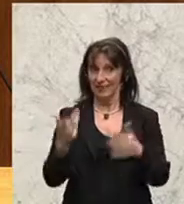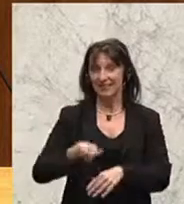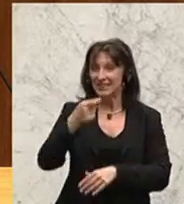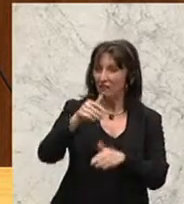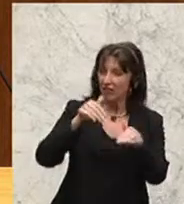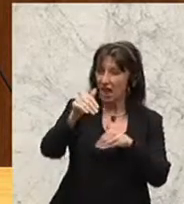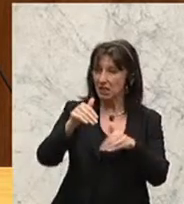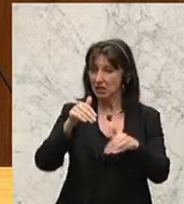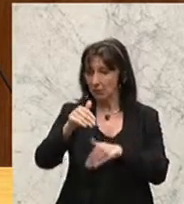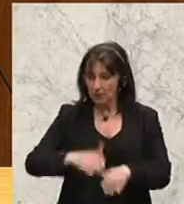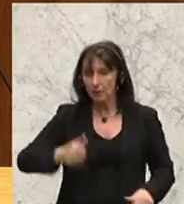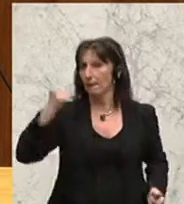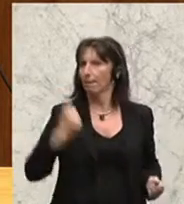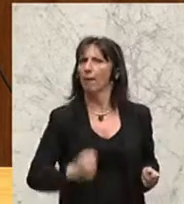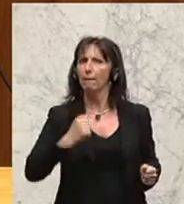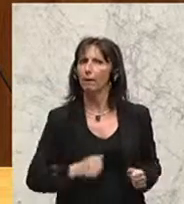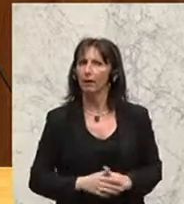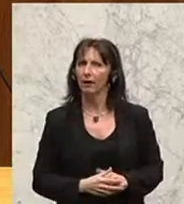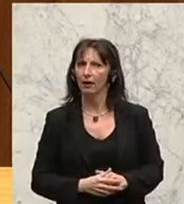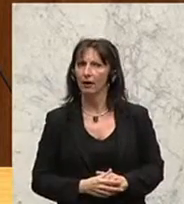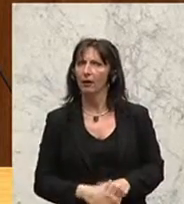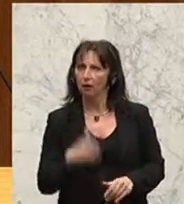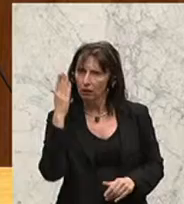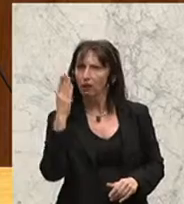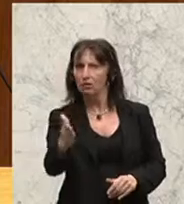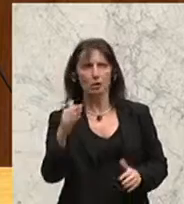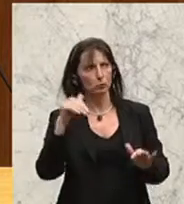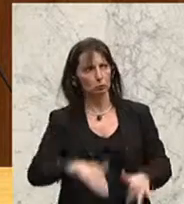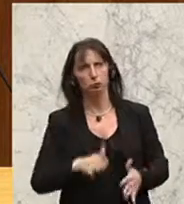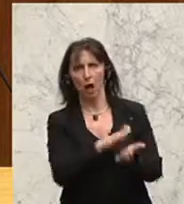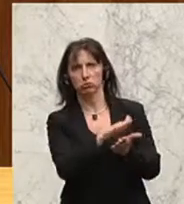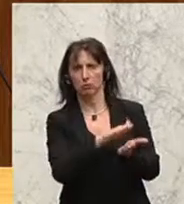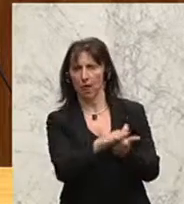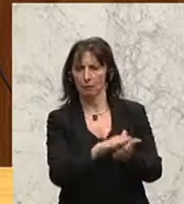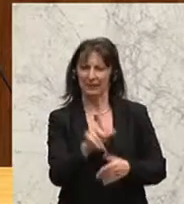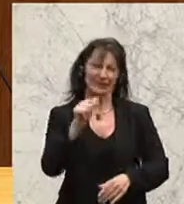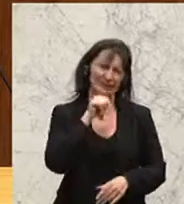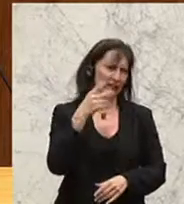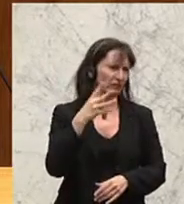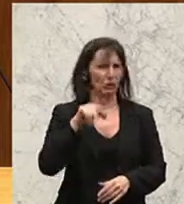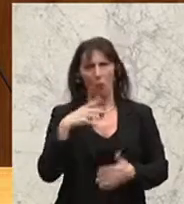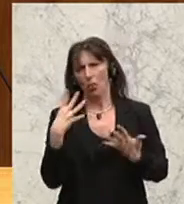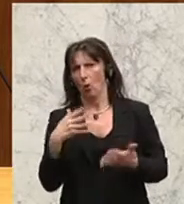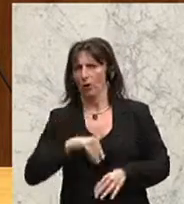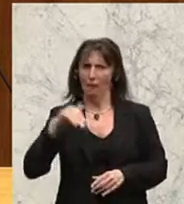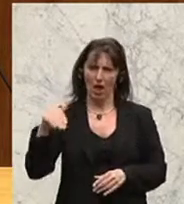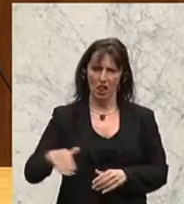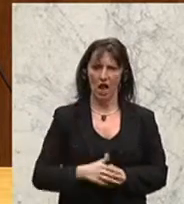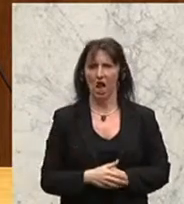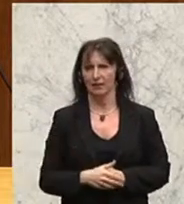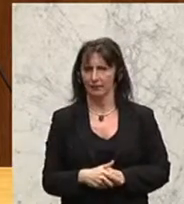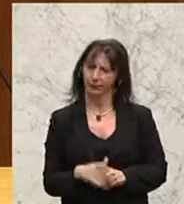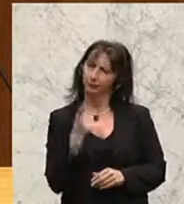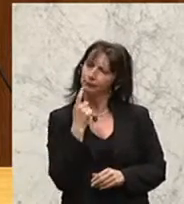einmal ordentlich am Tisch schauen und sagen, lieber Freund, das sind die Investitionen, die wir brauchen. Nicht die 4,9 Milliarden als